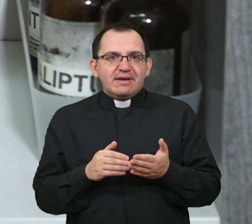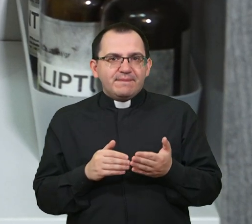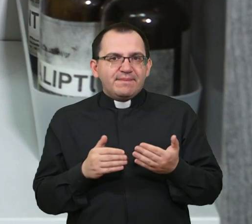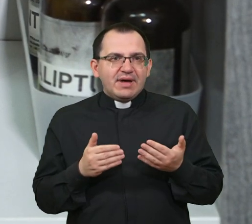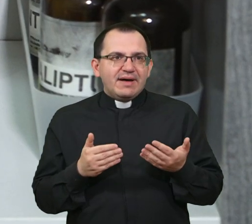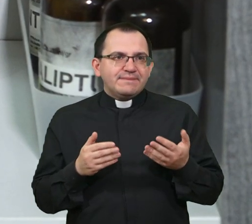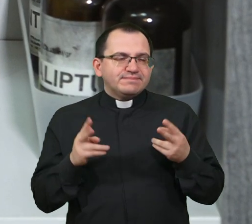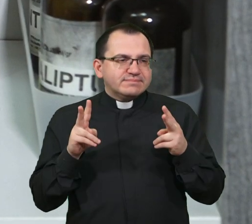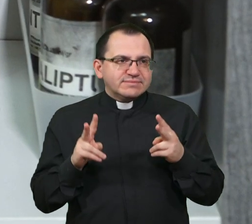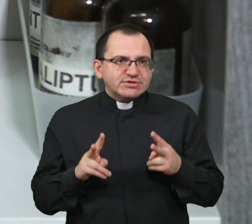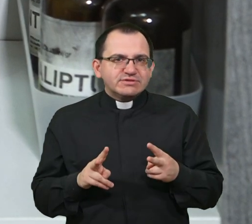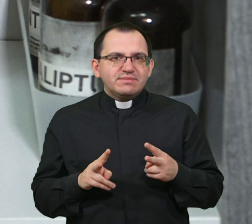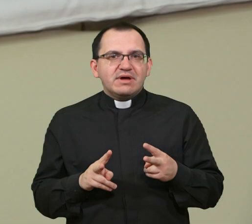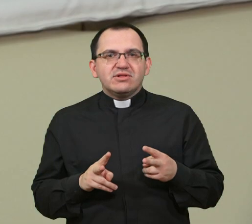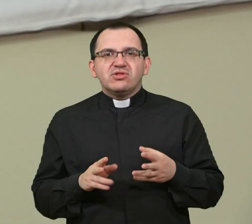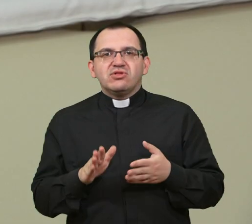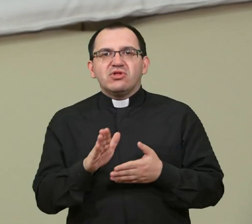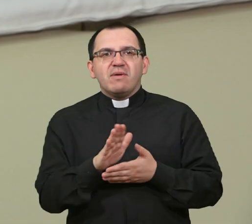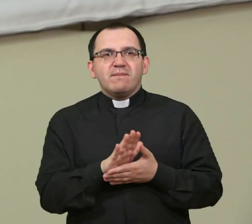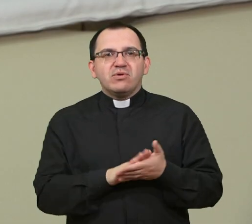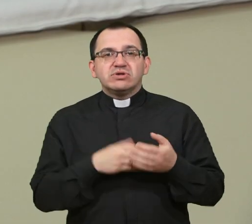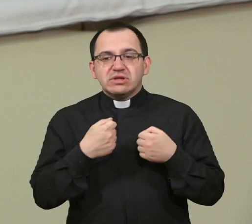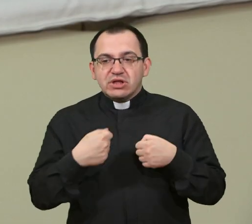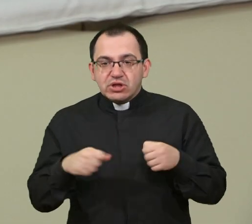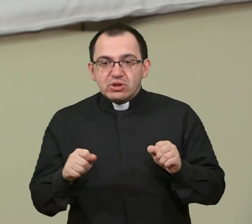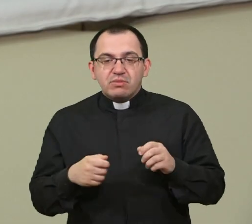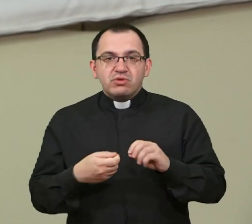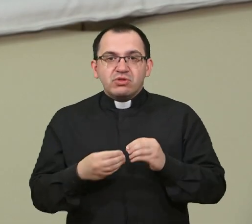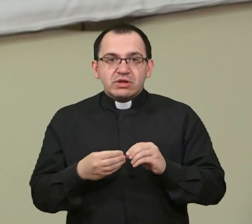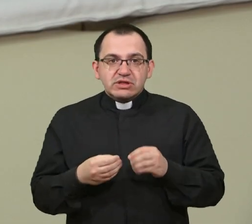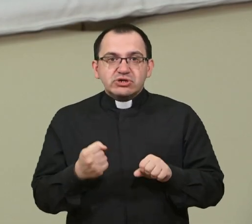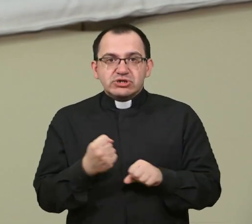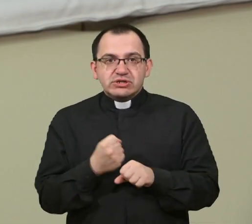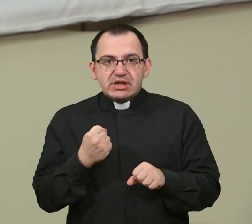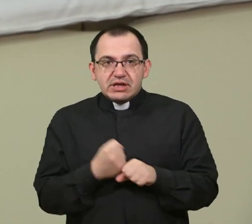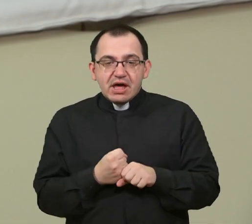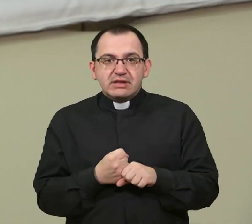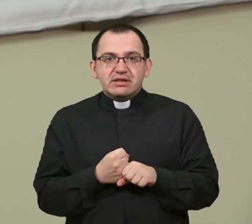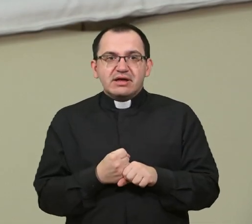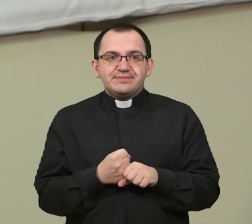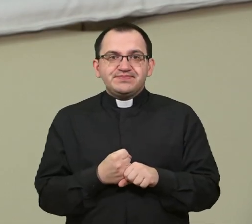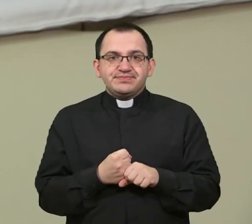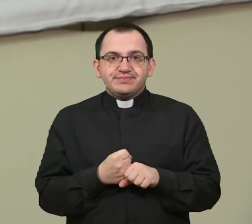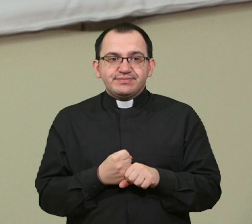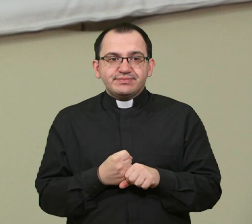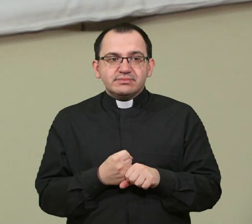krenuti na slobodno tršte rada gdje se